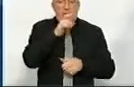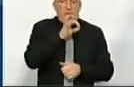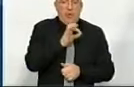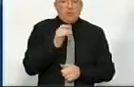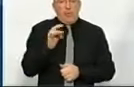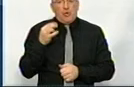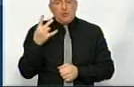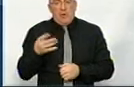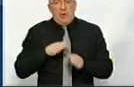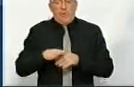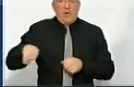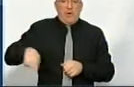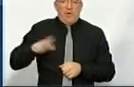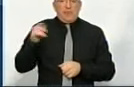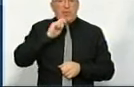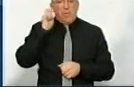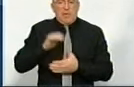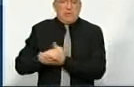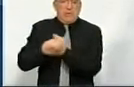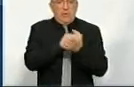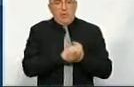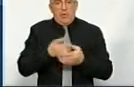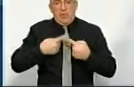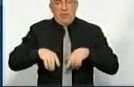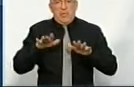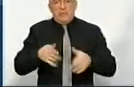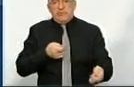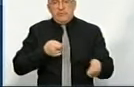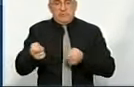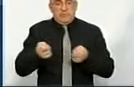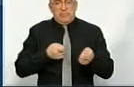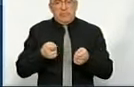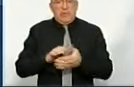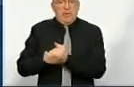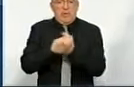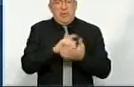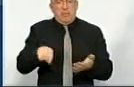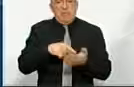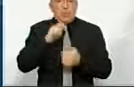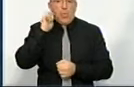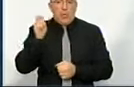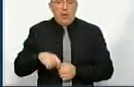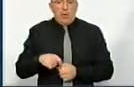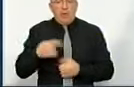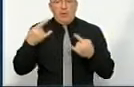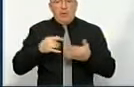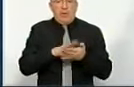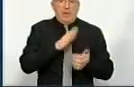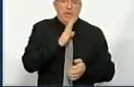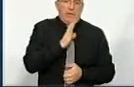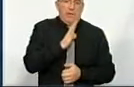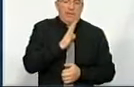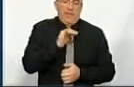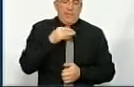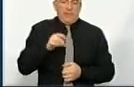Олександр Слобожан, виконавчий директор Всеукраїнської асоціації органів місцевого самоврядування Асоціації міст України. Передачу проводила Василь Вицький,